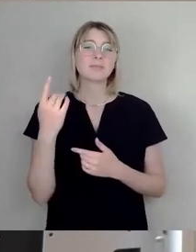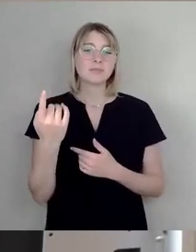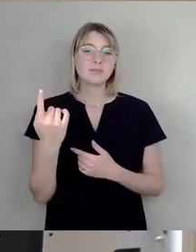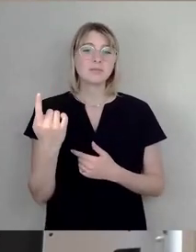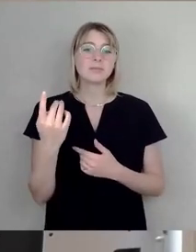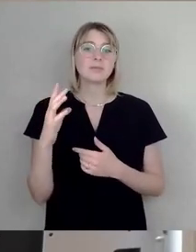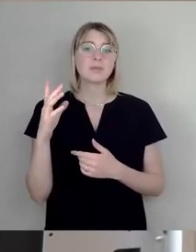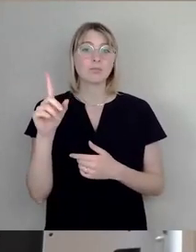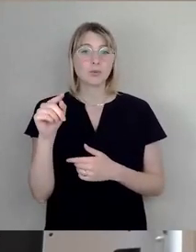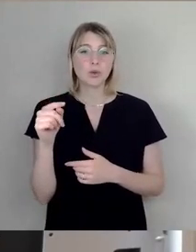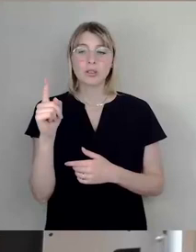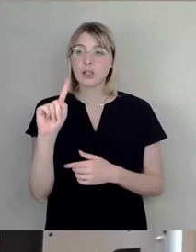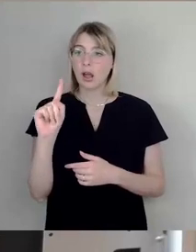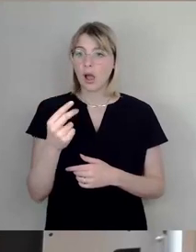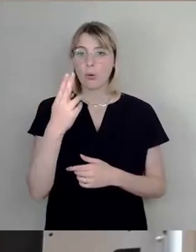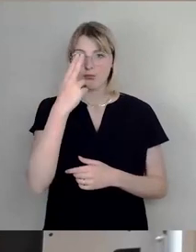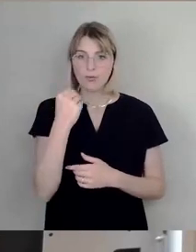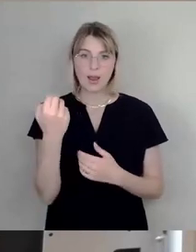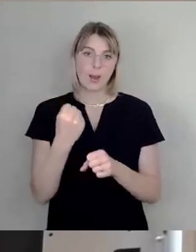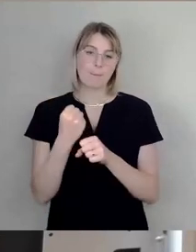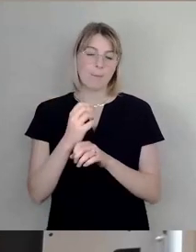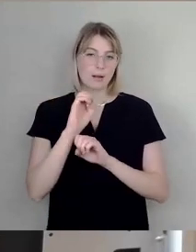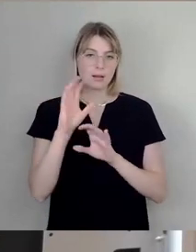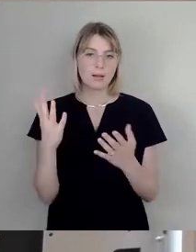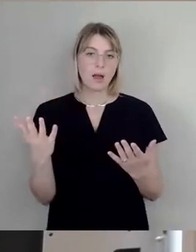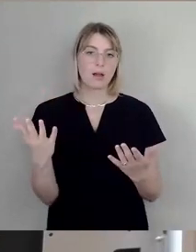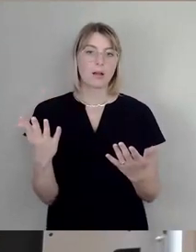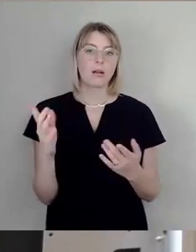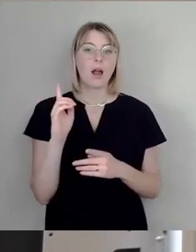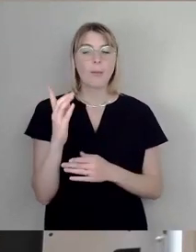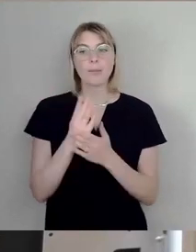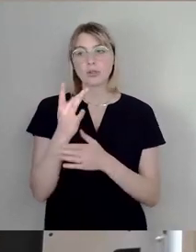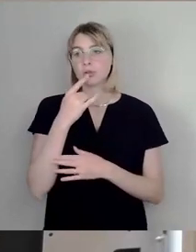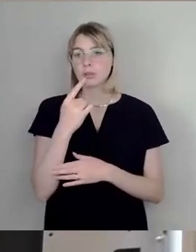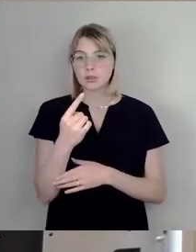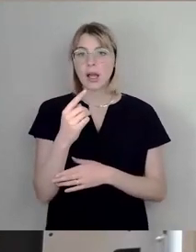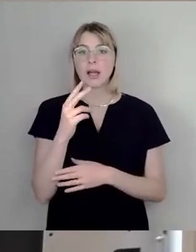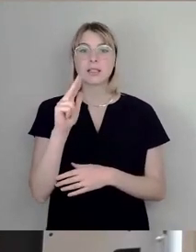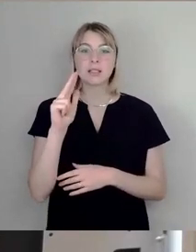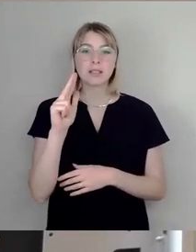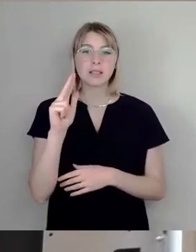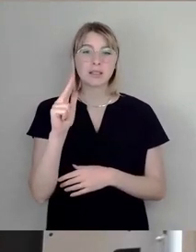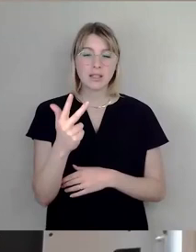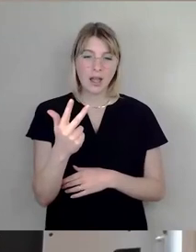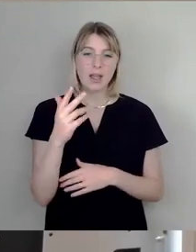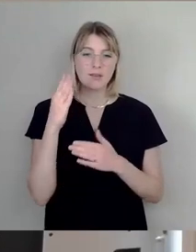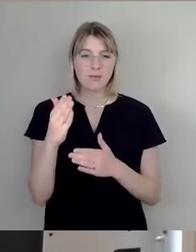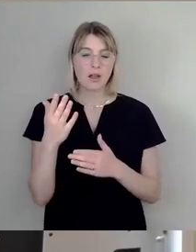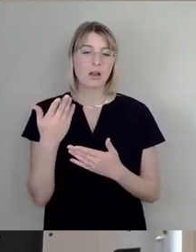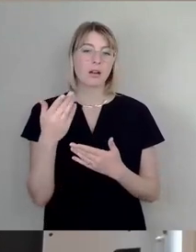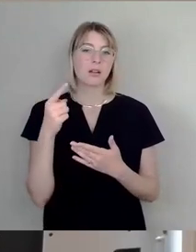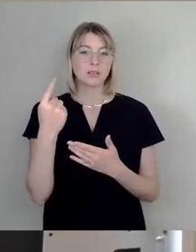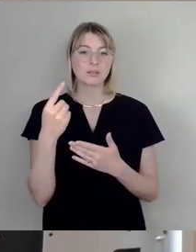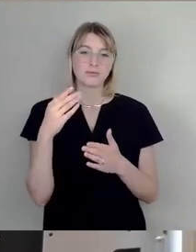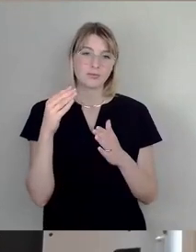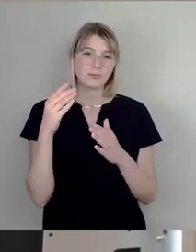Fehler machen. Aber wie gesagt, sie ist eine dreifach Verfolgte, und wir sollten das ein Stück